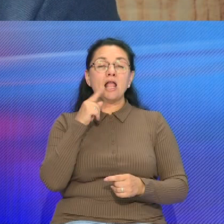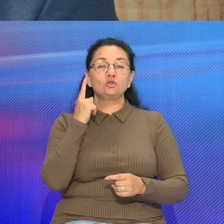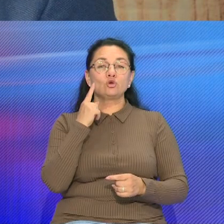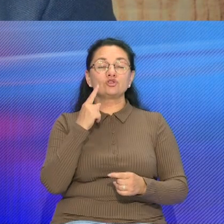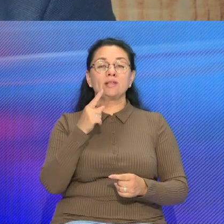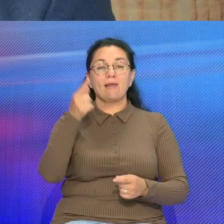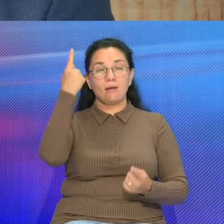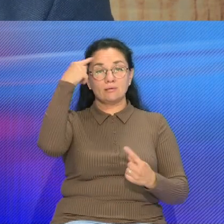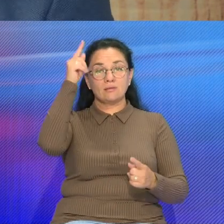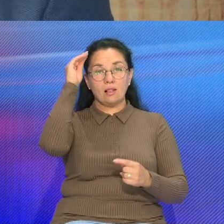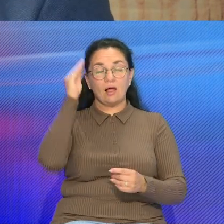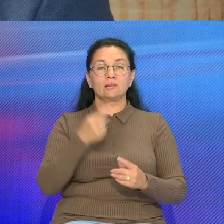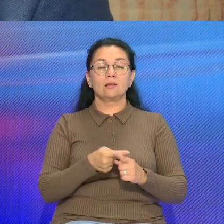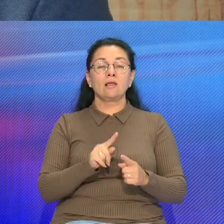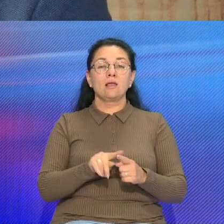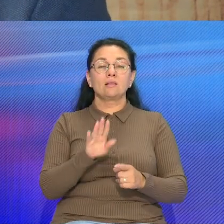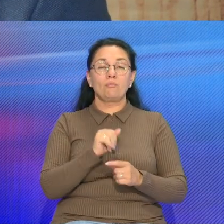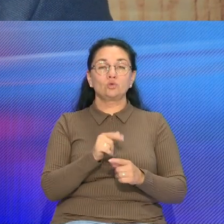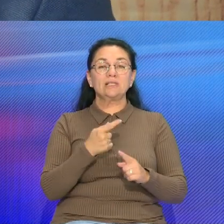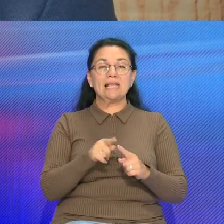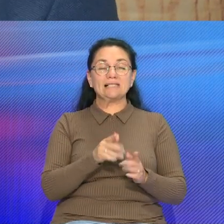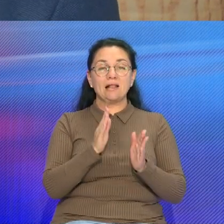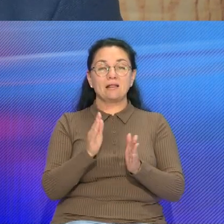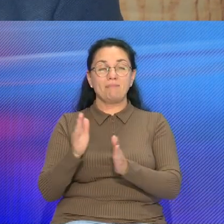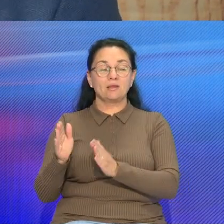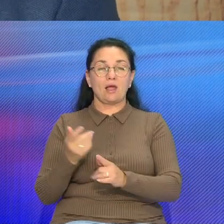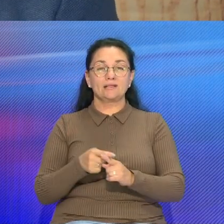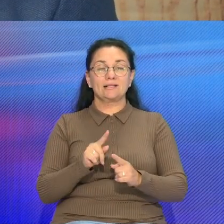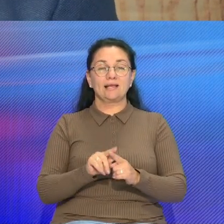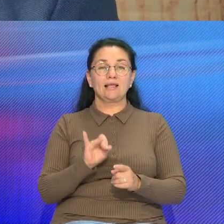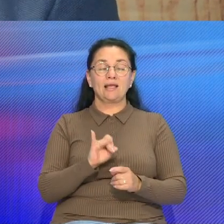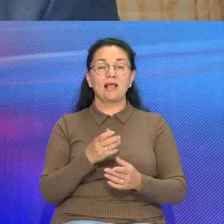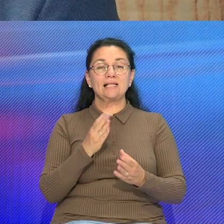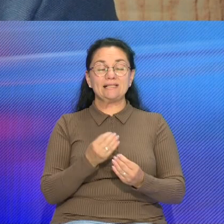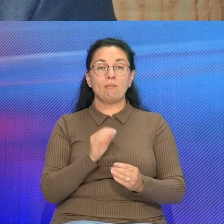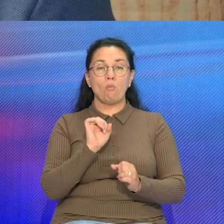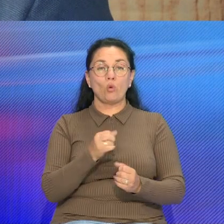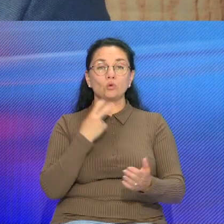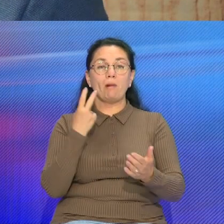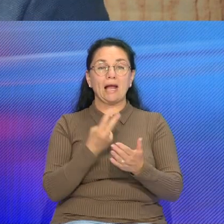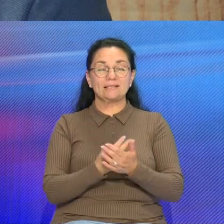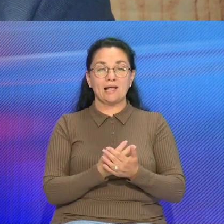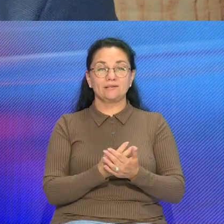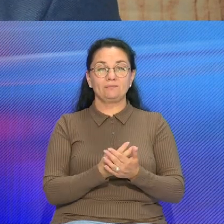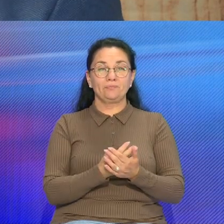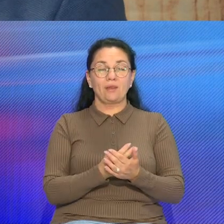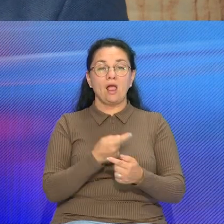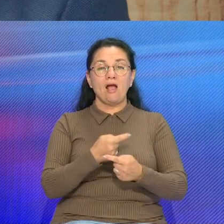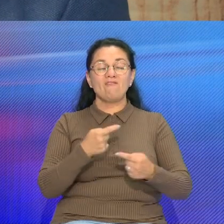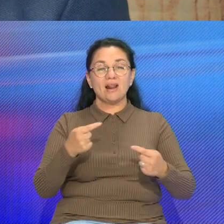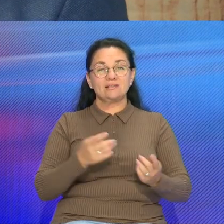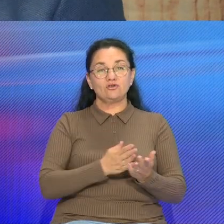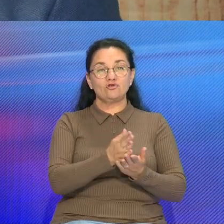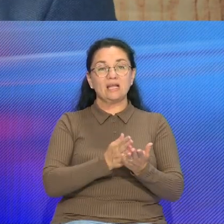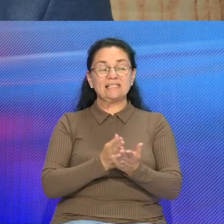разделен тоже на несколько номинаций Это будет и огонь уникальности, где ребята могут показать себя в различных сферах